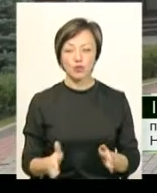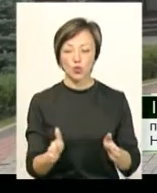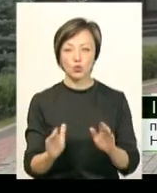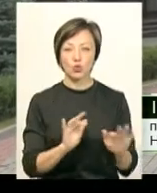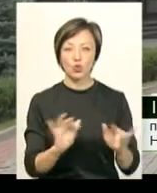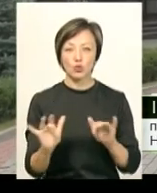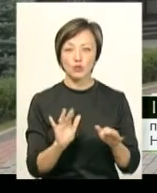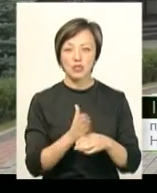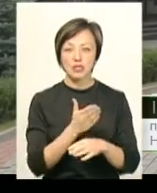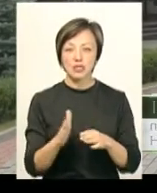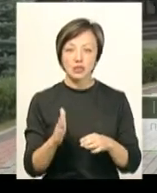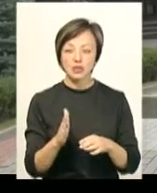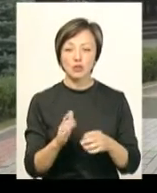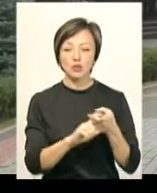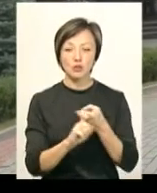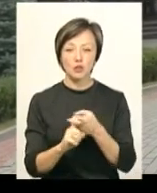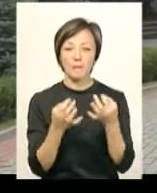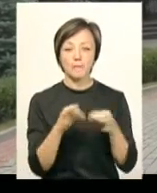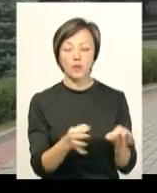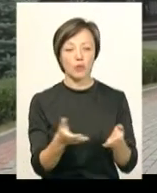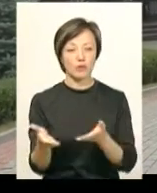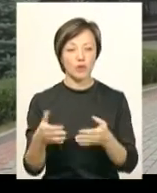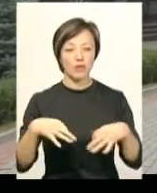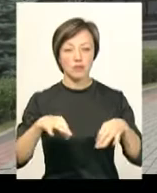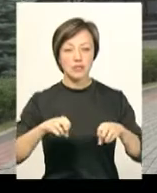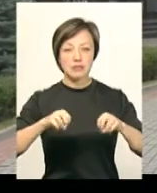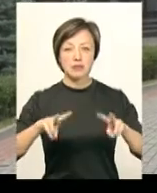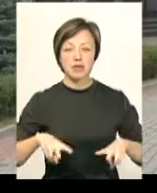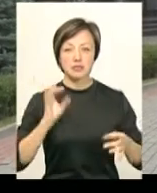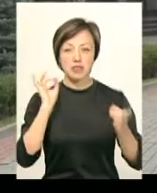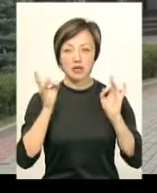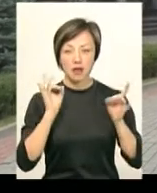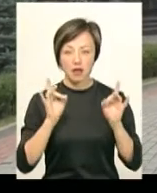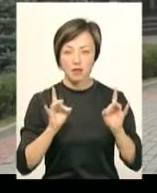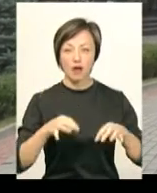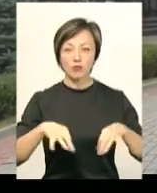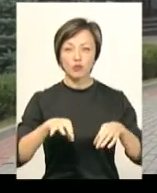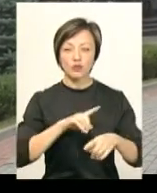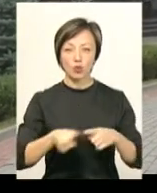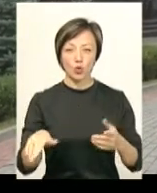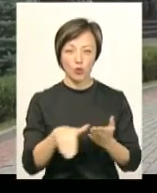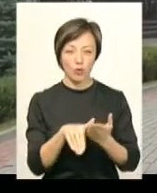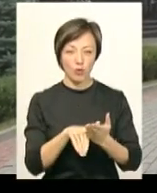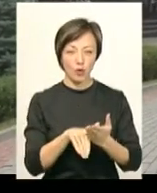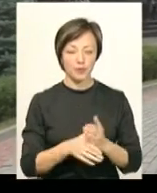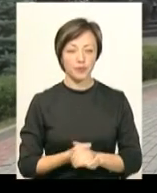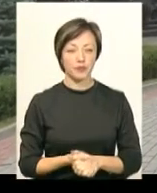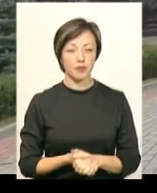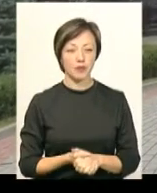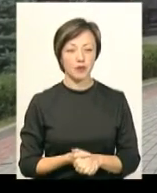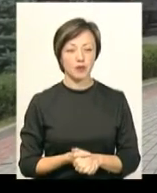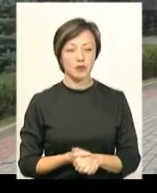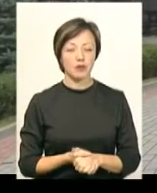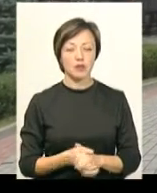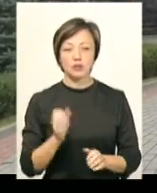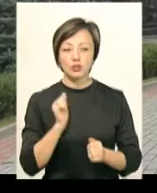руху в частині, яка стосується саме пропуску автомобілів зі спецсигналами, зокрема, автомобіля швидкої допомоги. Оскільки